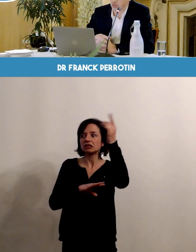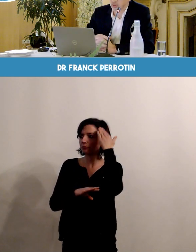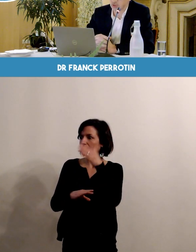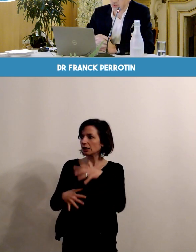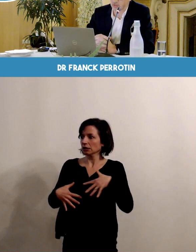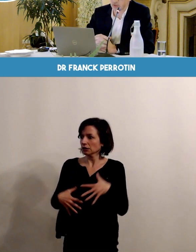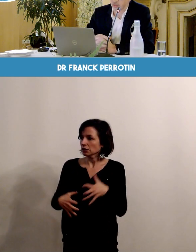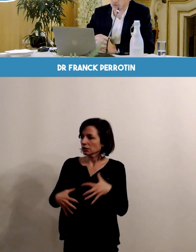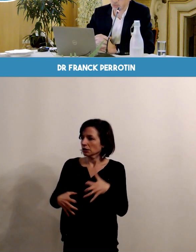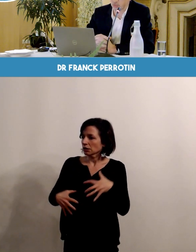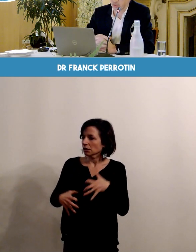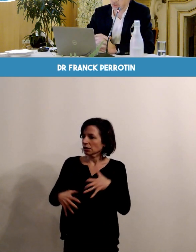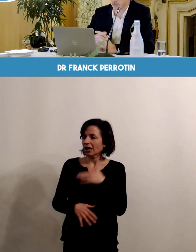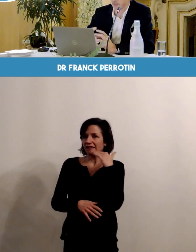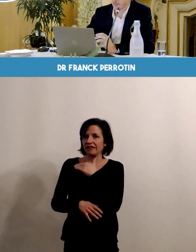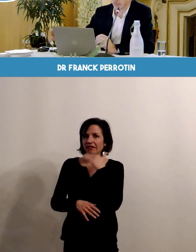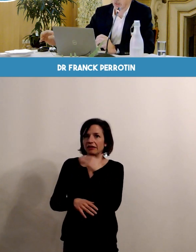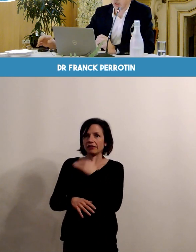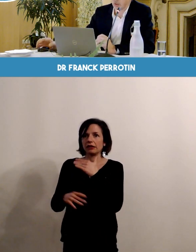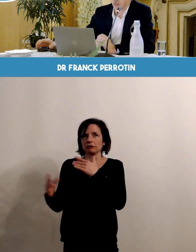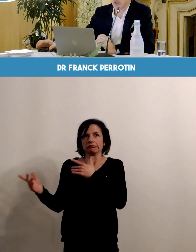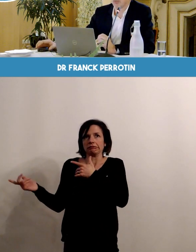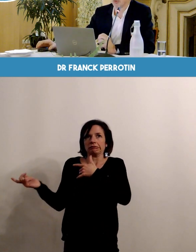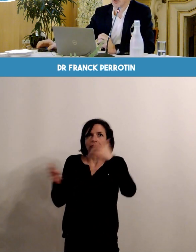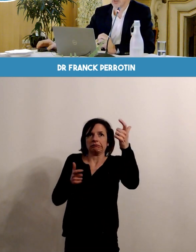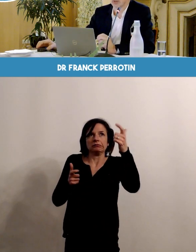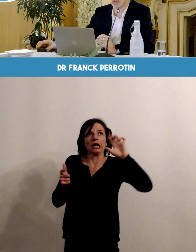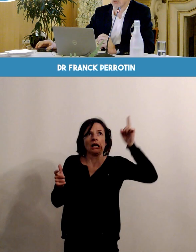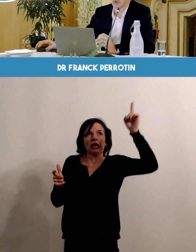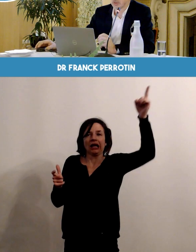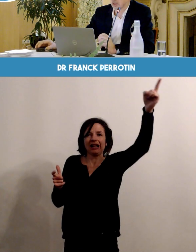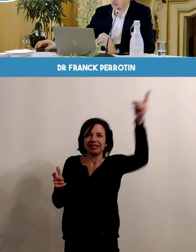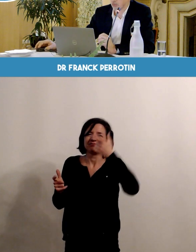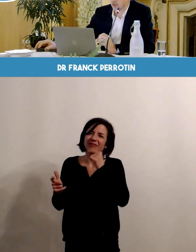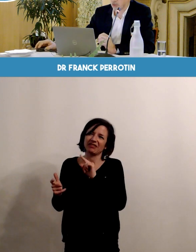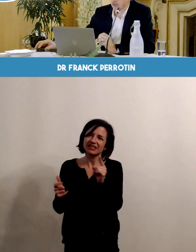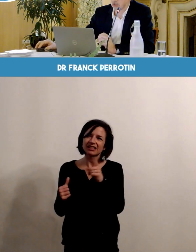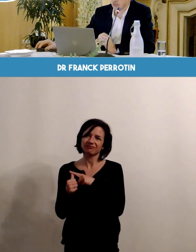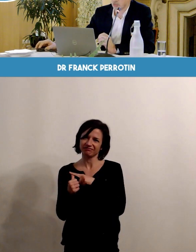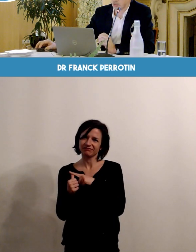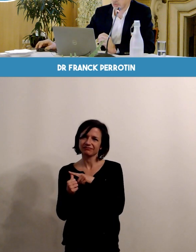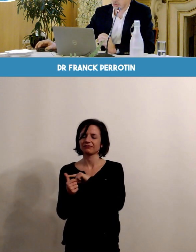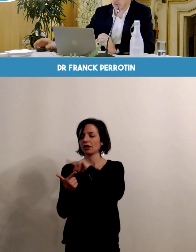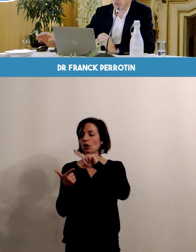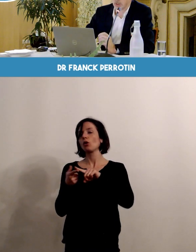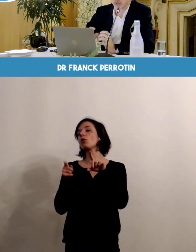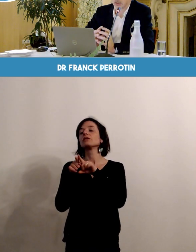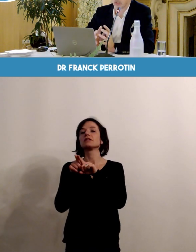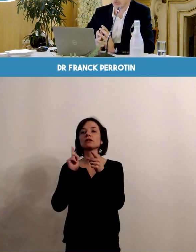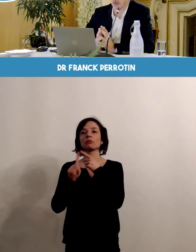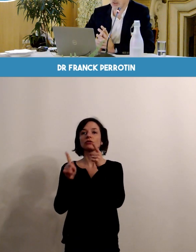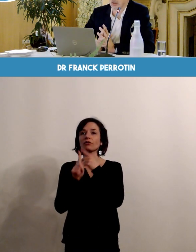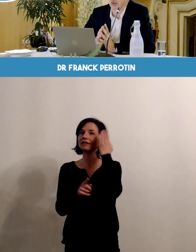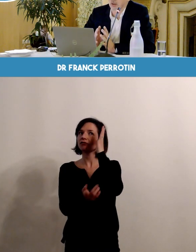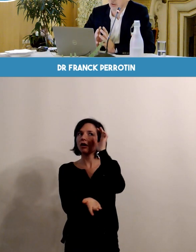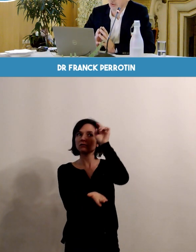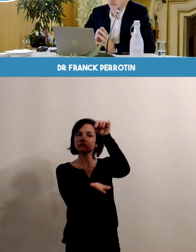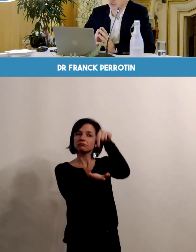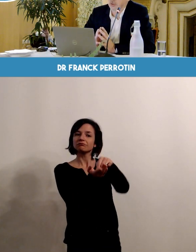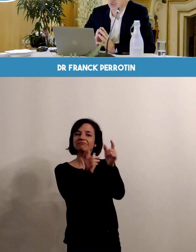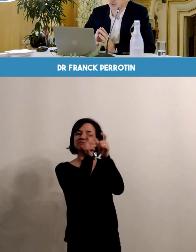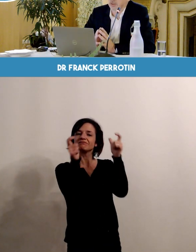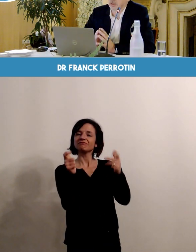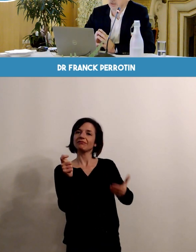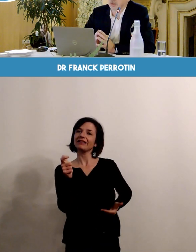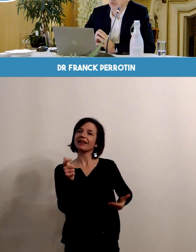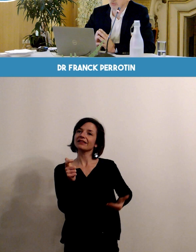choses se mettent en route assez rapidement, si le travail avance un peu vite. Le type de maternité doit être également pris en ligne de compte et à ce titre